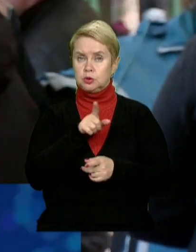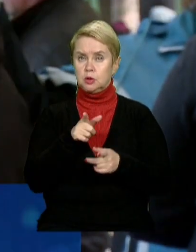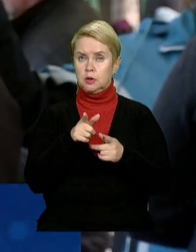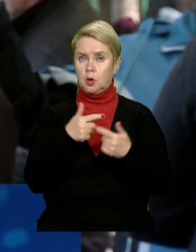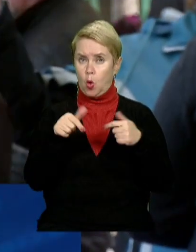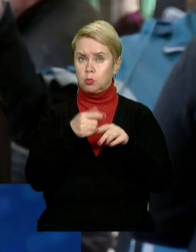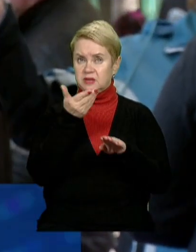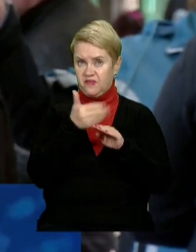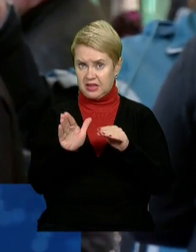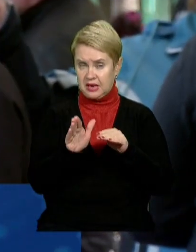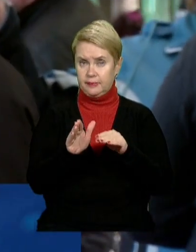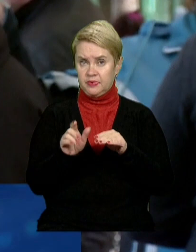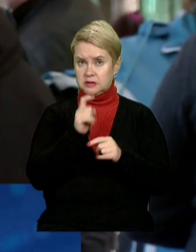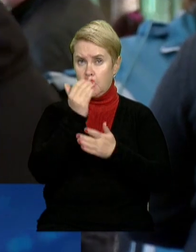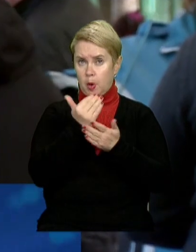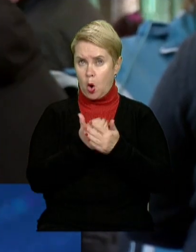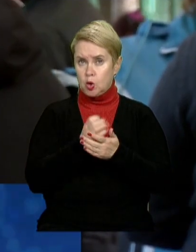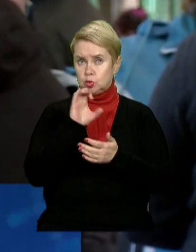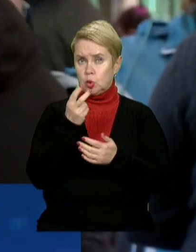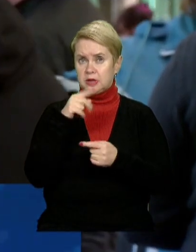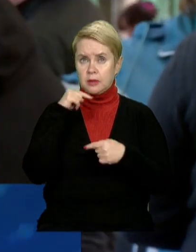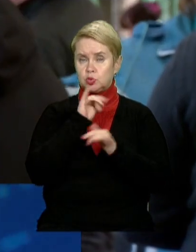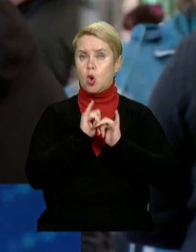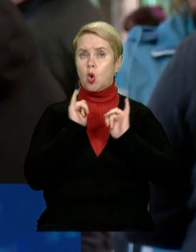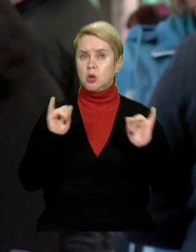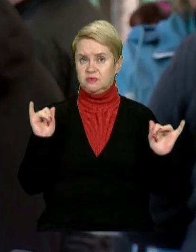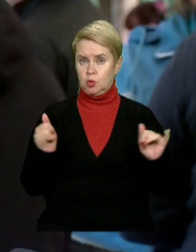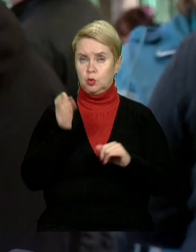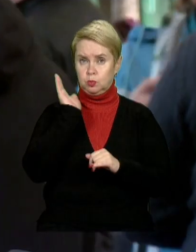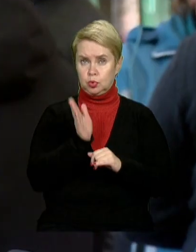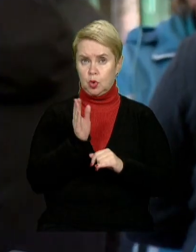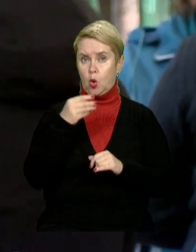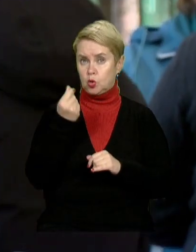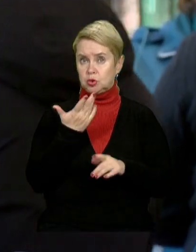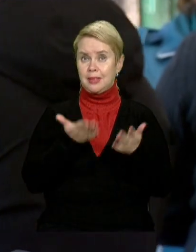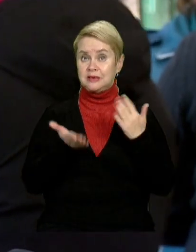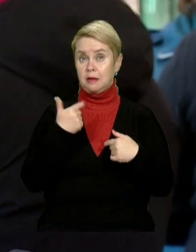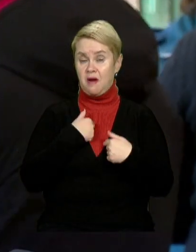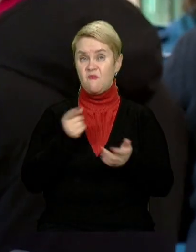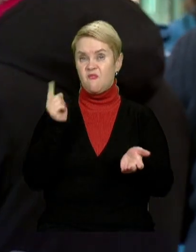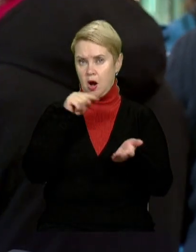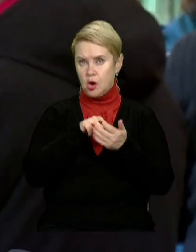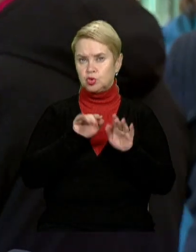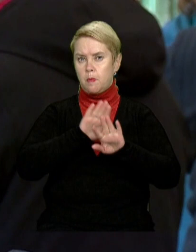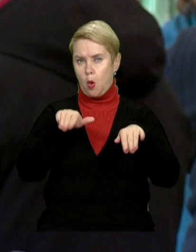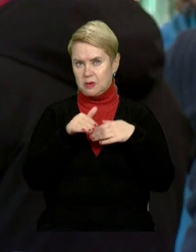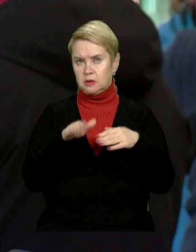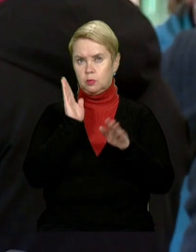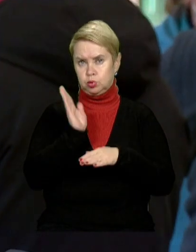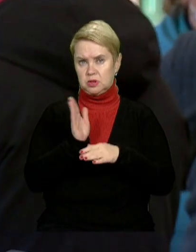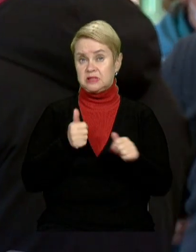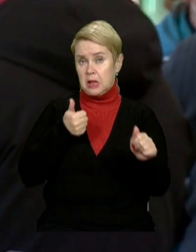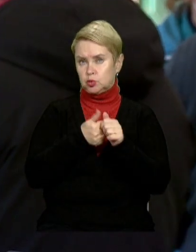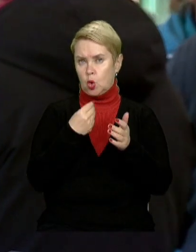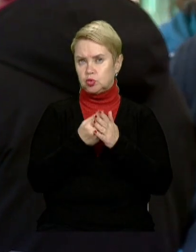корпус виділять із програми соціально-економічного розвитку. Будуть кошти, якщо ми кажемо про басейн, мабуть, будемо